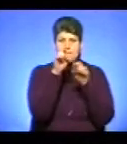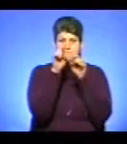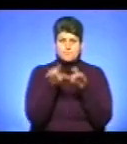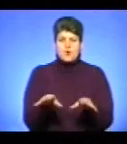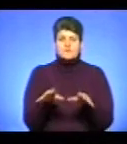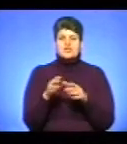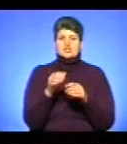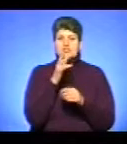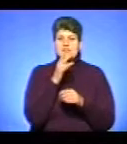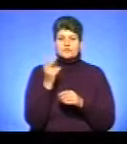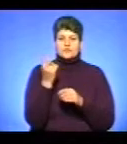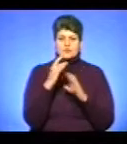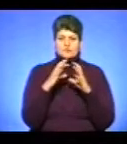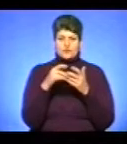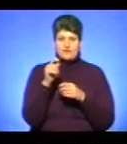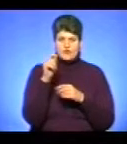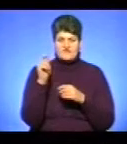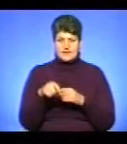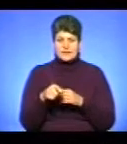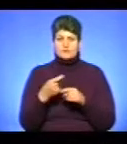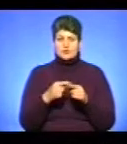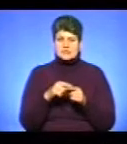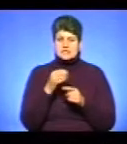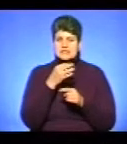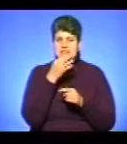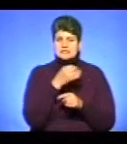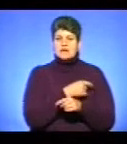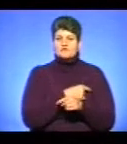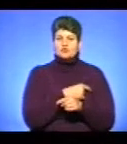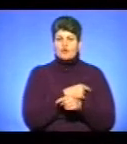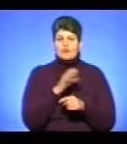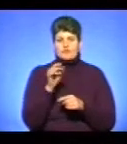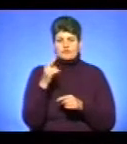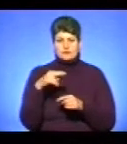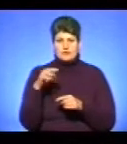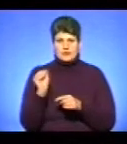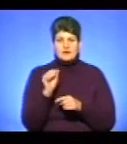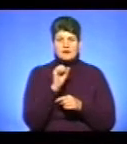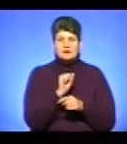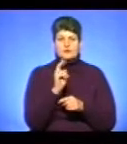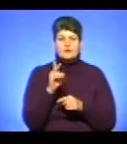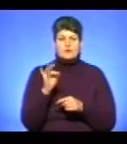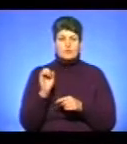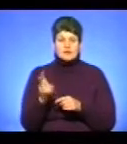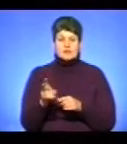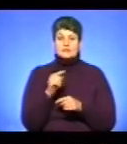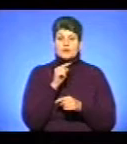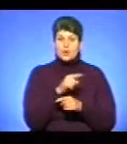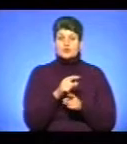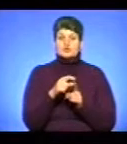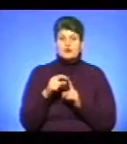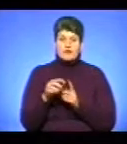війни. Про це нам повідомив чергове управління цивільного захисту населення облдержадміністрації Анатолій Крук. За його словами,